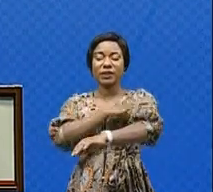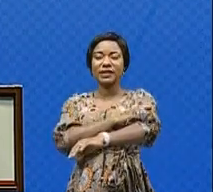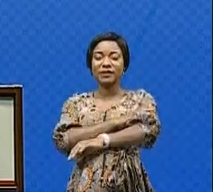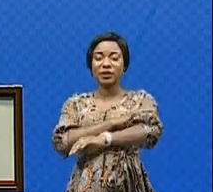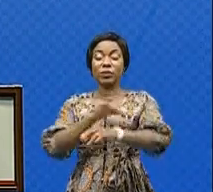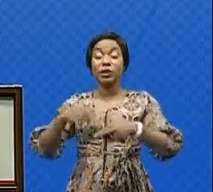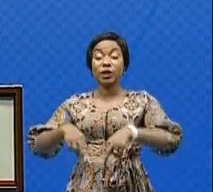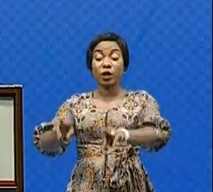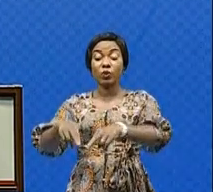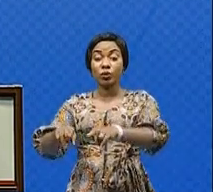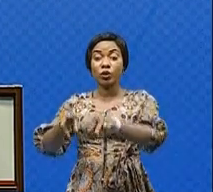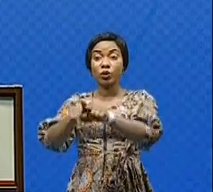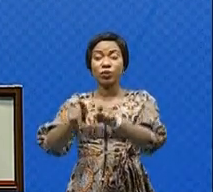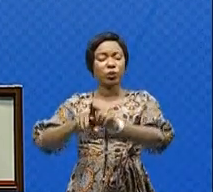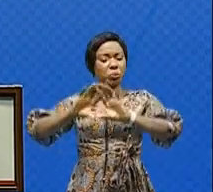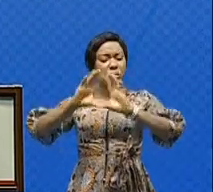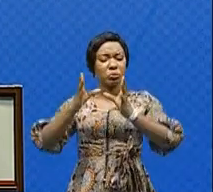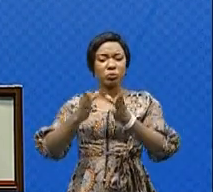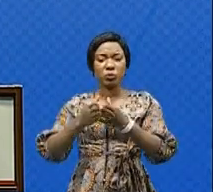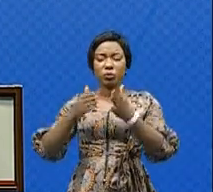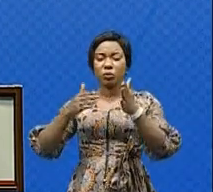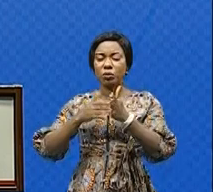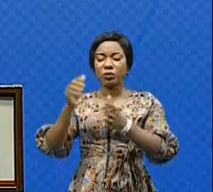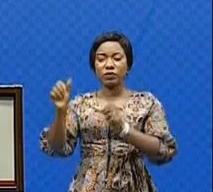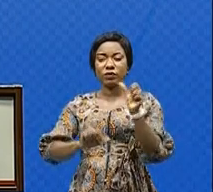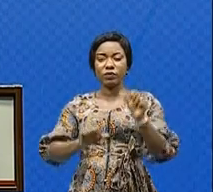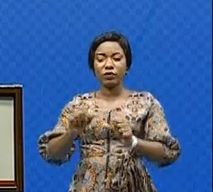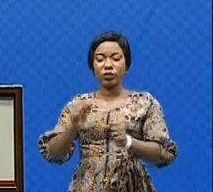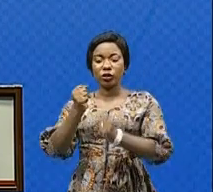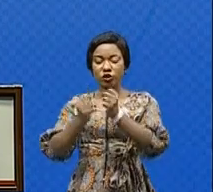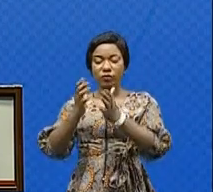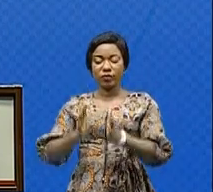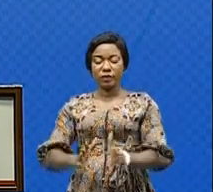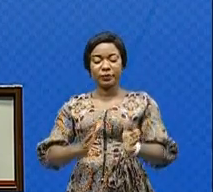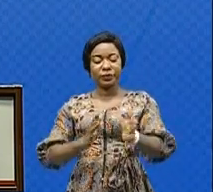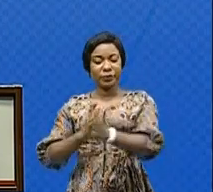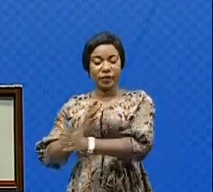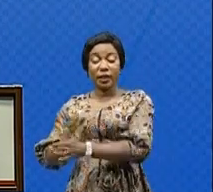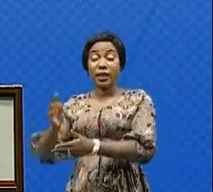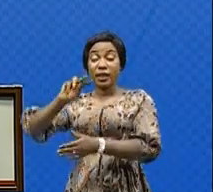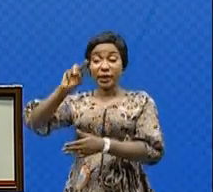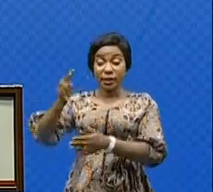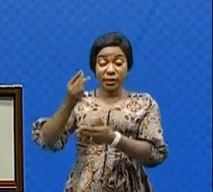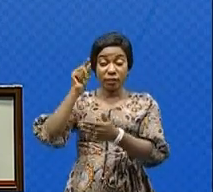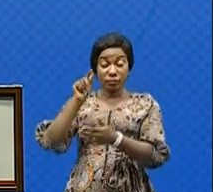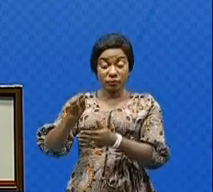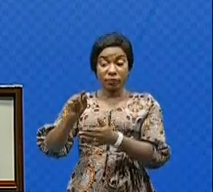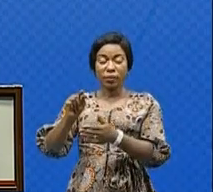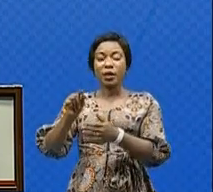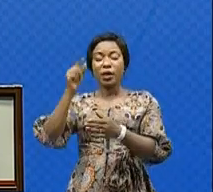qui prévoit de mesures contre tout contrevenant. Le deuxième chapitre du conseil de ministres est de ce jour